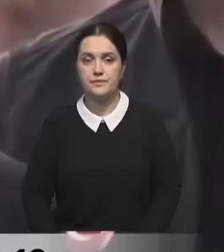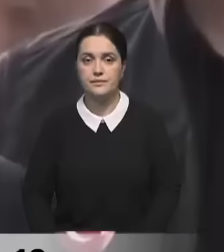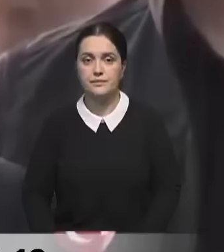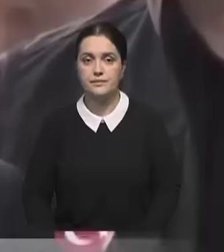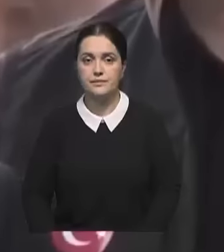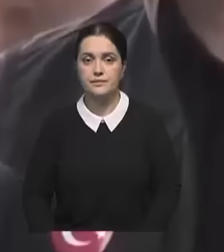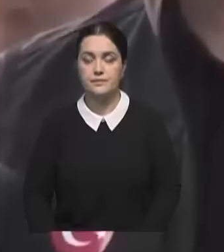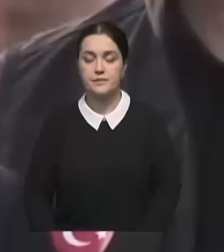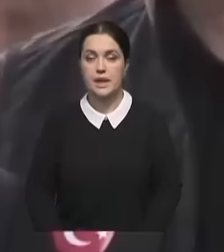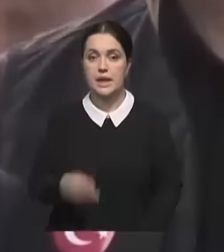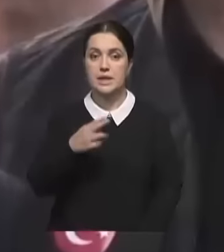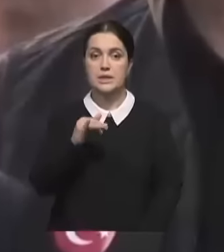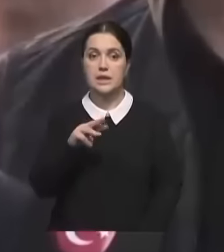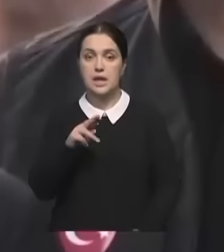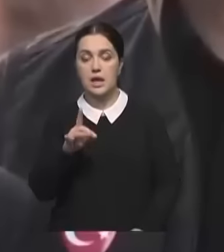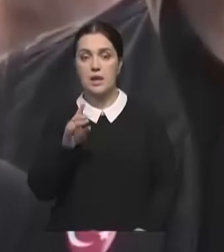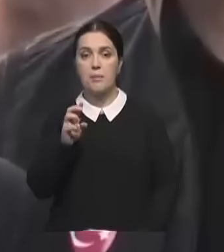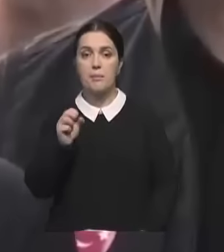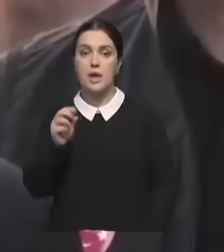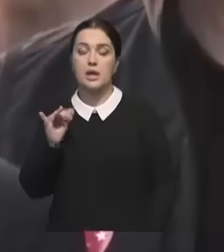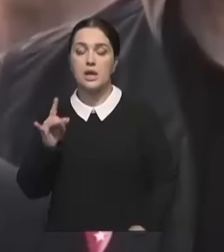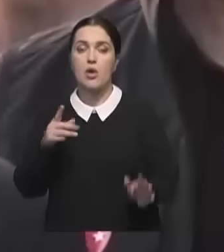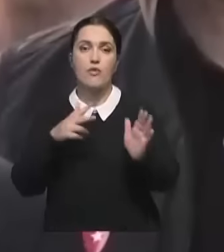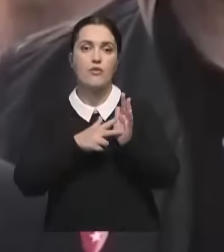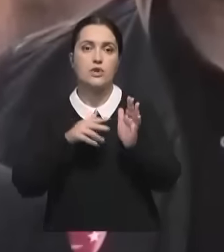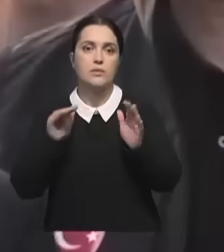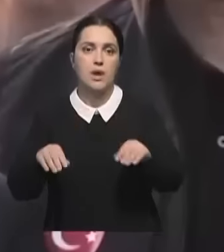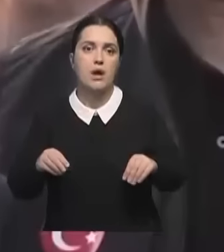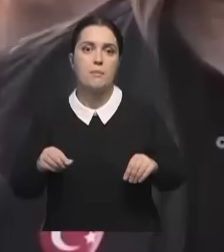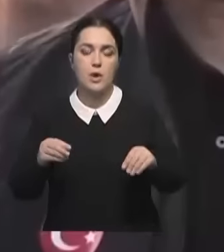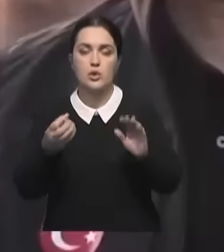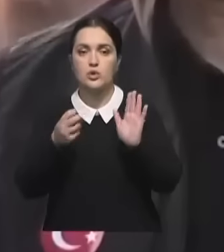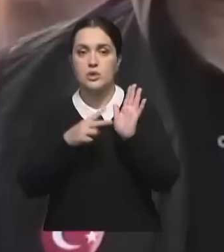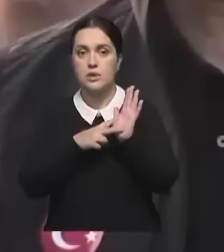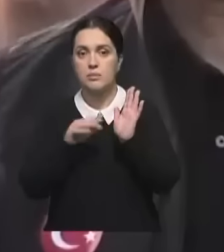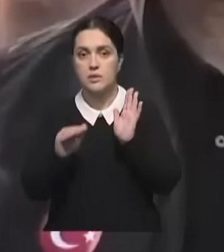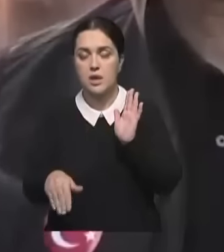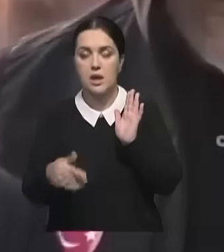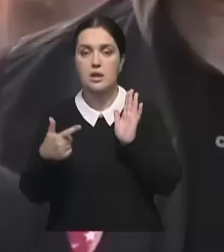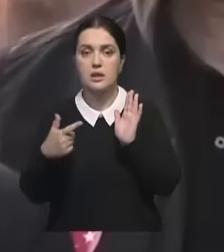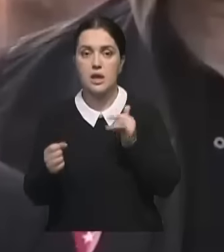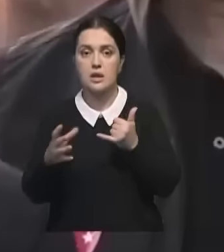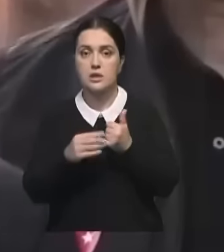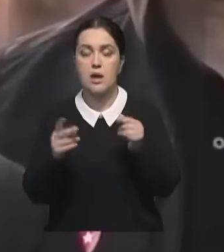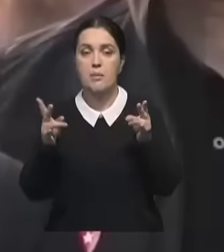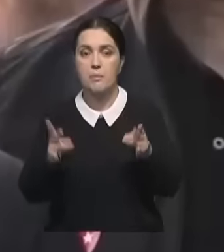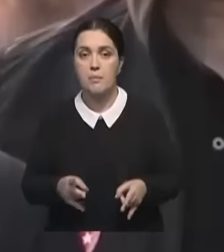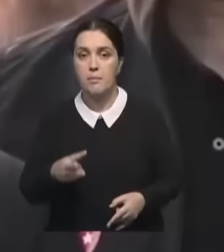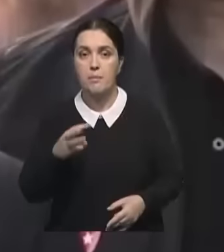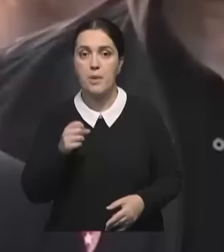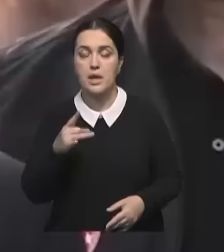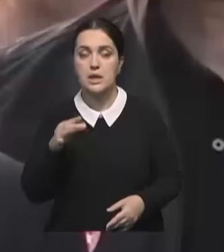Только в одном Диар-Бакуре 8 тысяч гектаров земли покрыто пеплом. Еще 7 тысяч гектаров земли пострадали от пожара в Мардине.